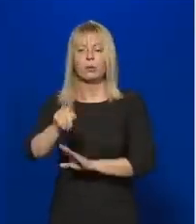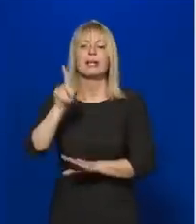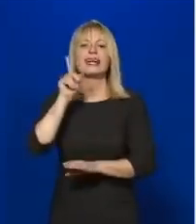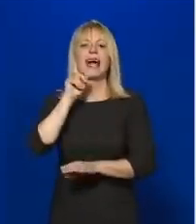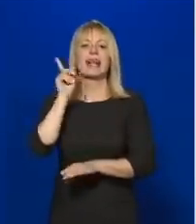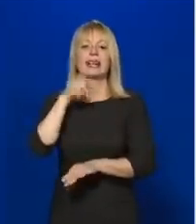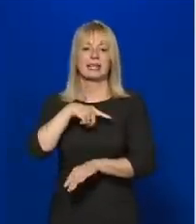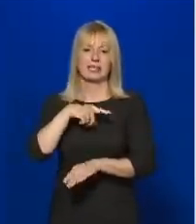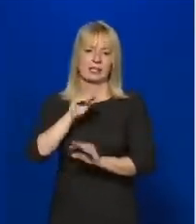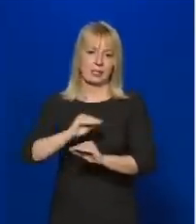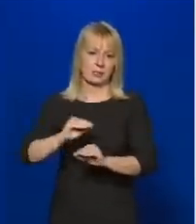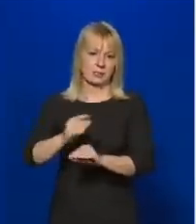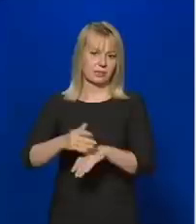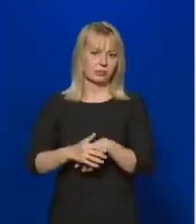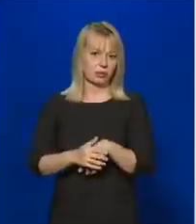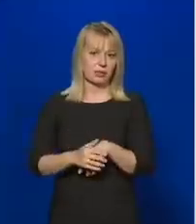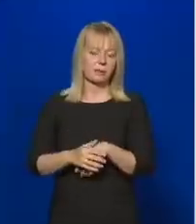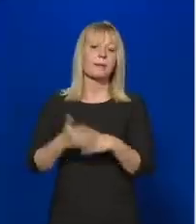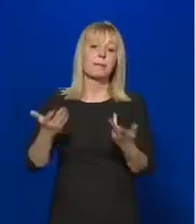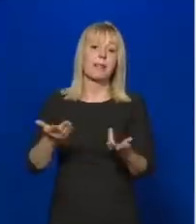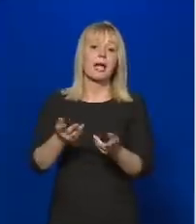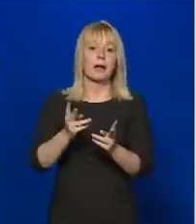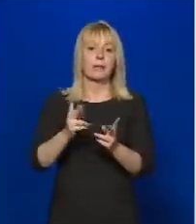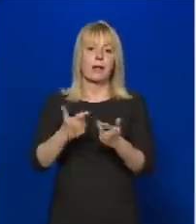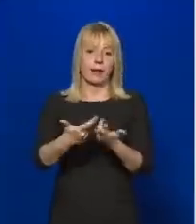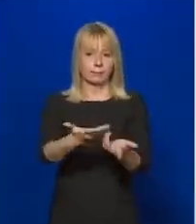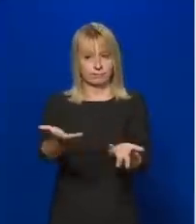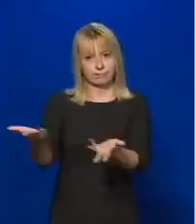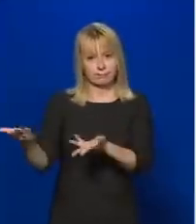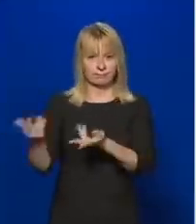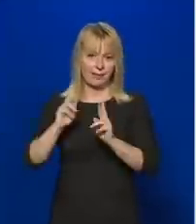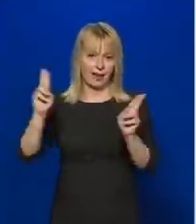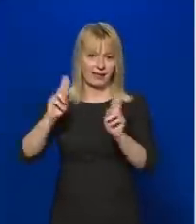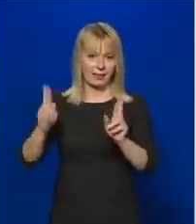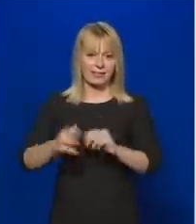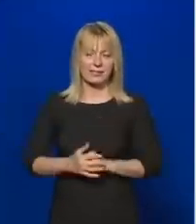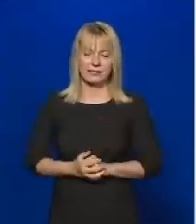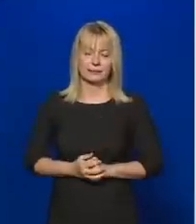egyiként, tehát erre még mindig lehet jelentkezni.